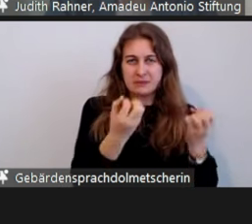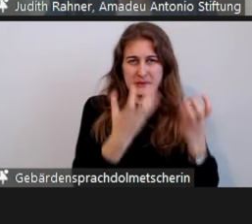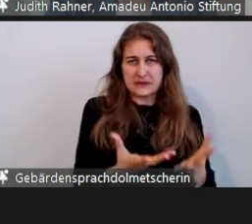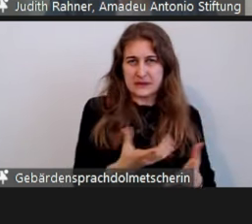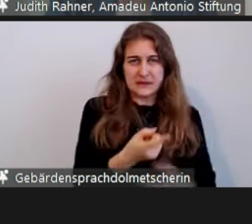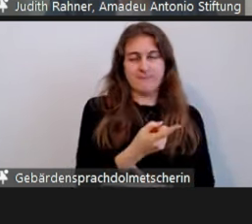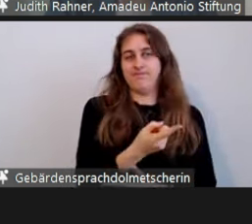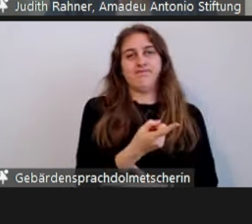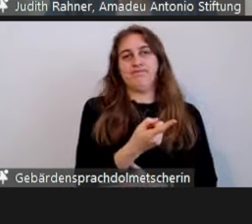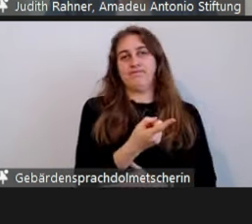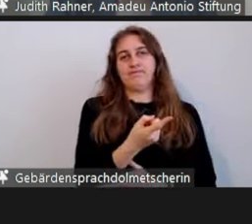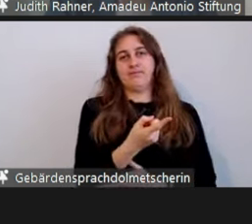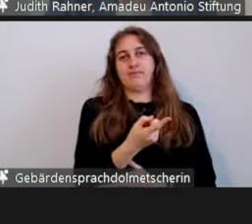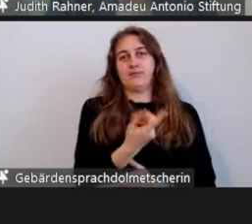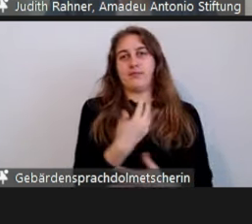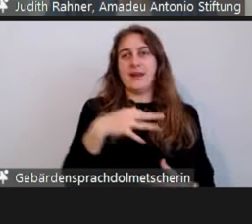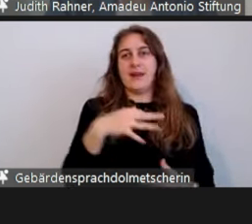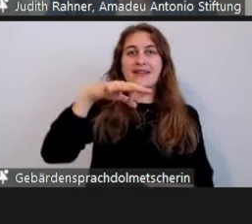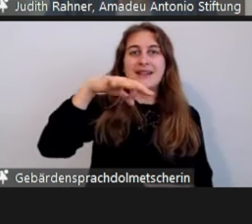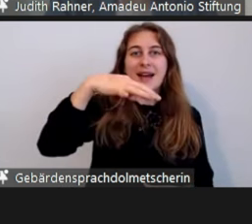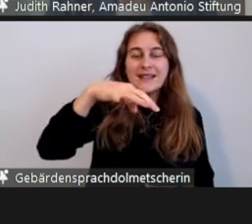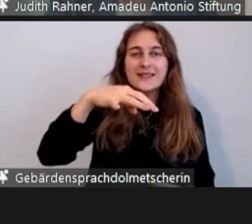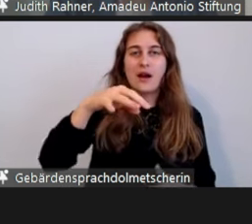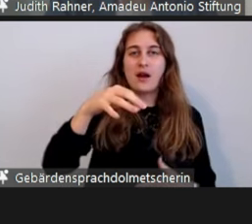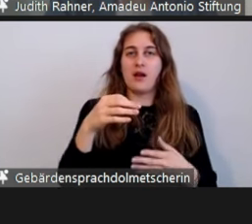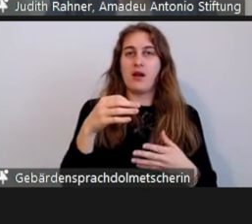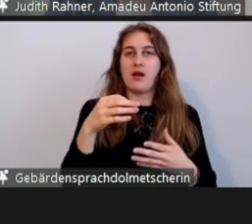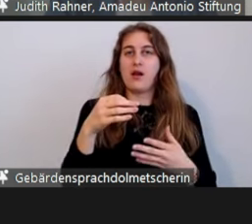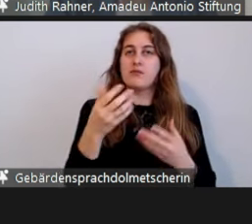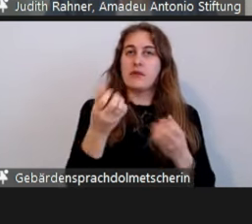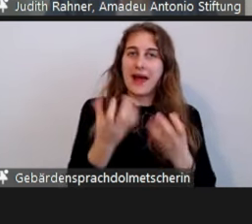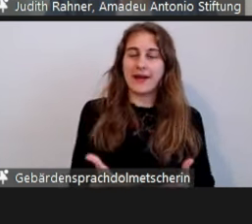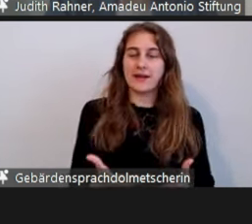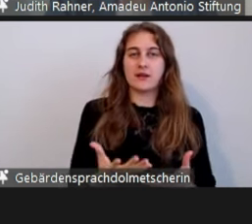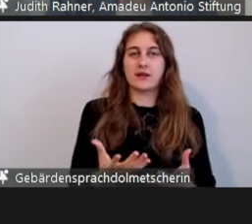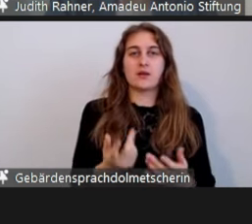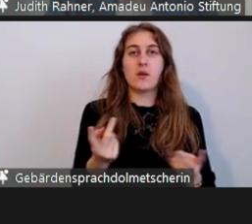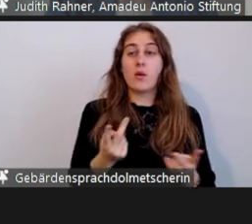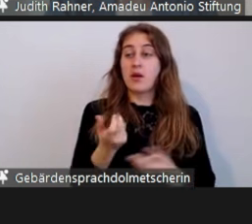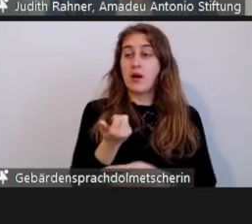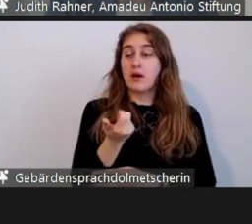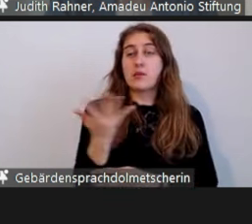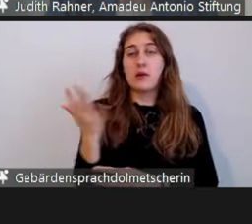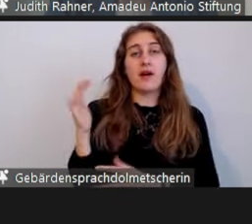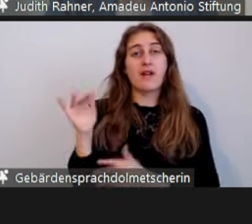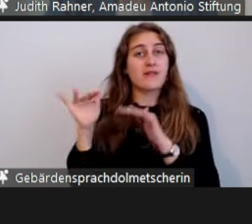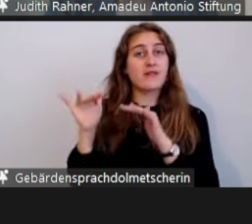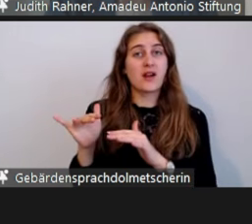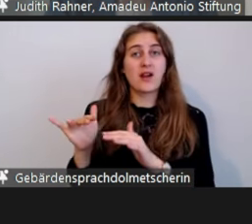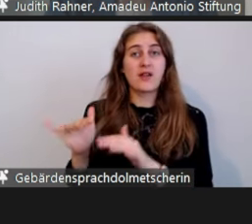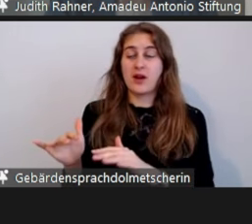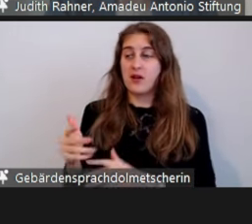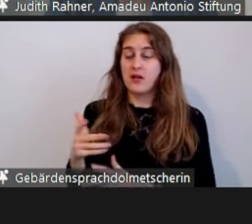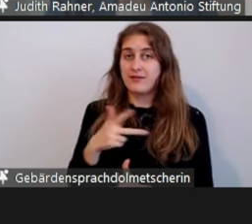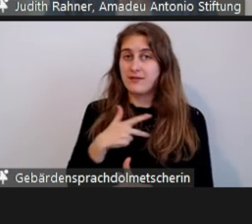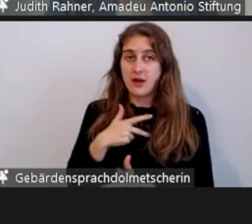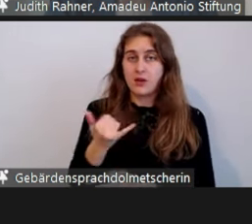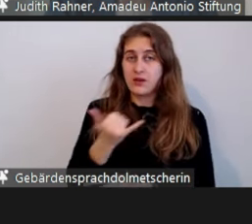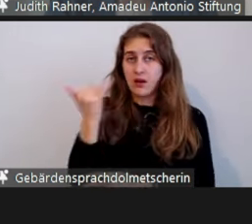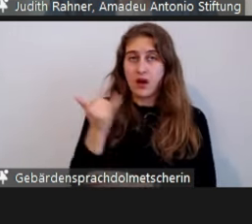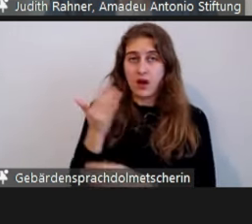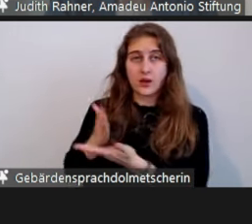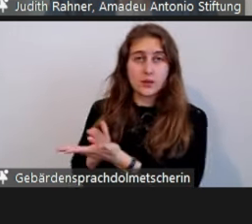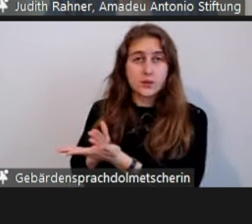singuläres Ereignis erziehen. Wir haben aber auch sehr viele Vorfälle, die wir dokumentiert haben, wo es sich wirklich um teilweise jahrelange